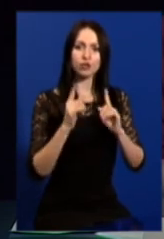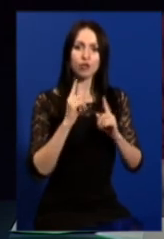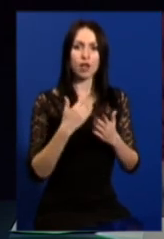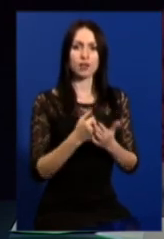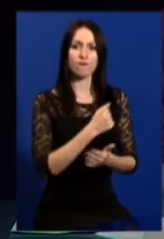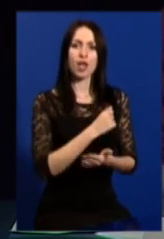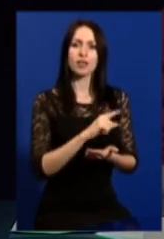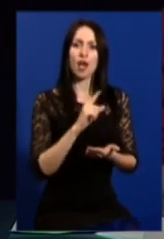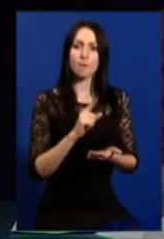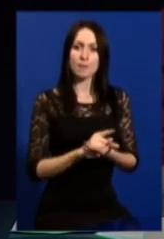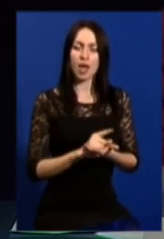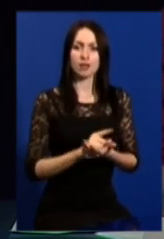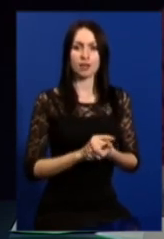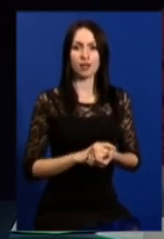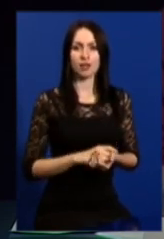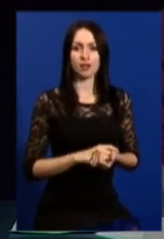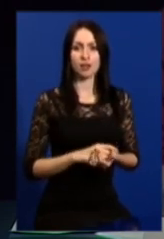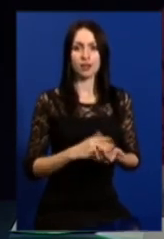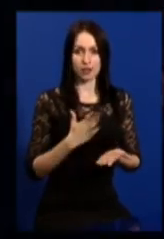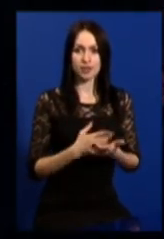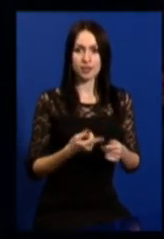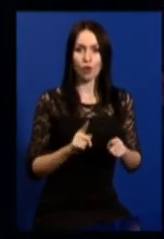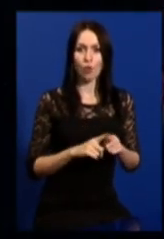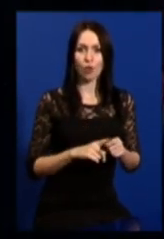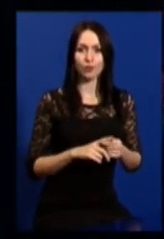військовозобов'язані певних категорій? Чи є таке?